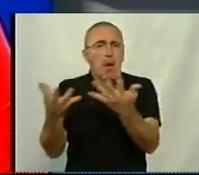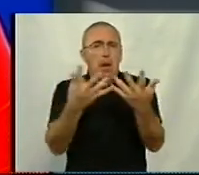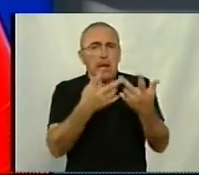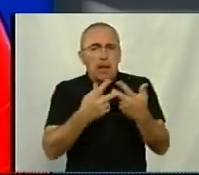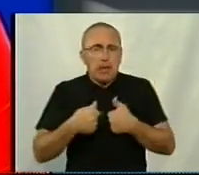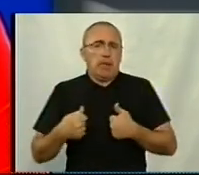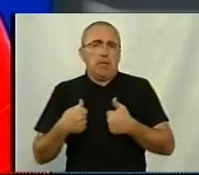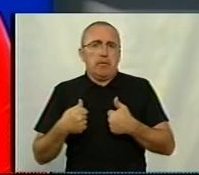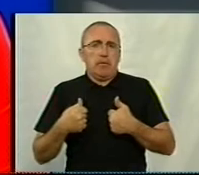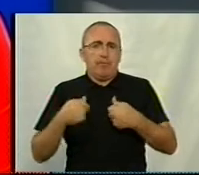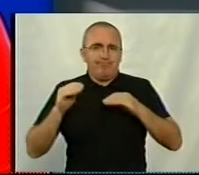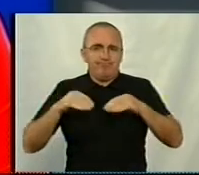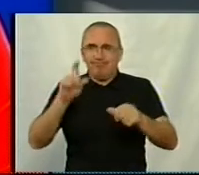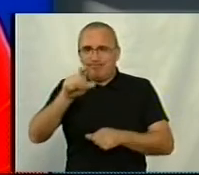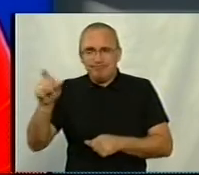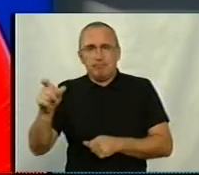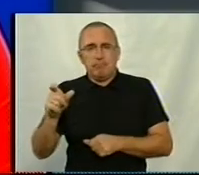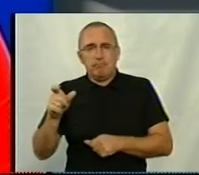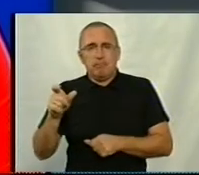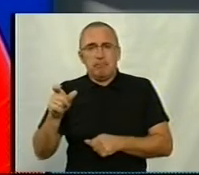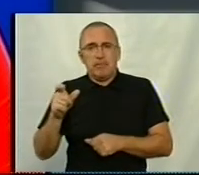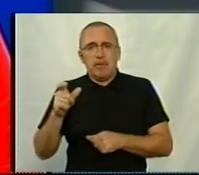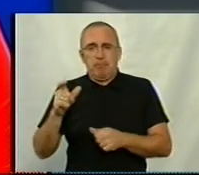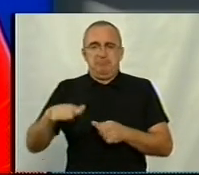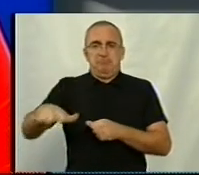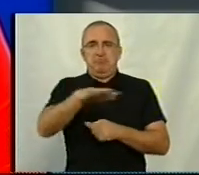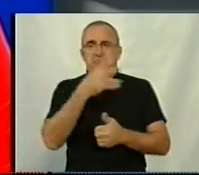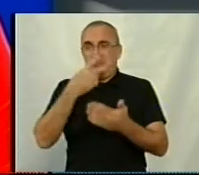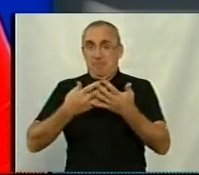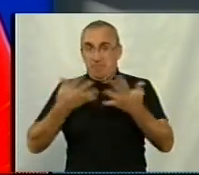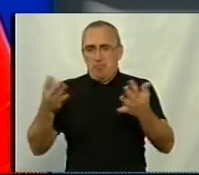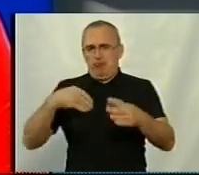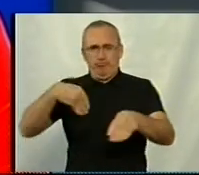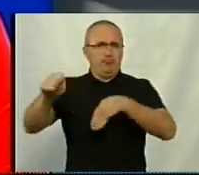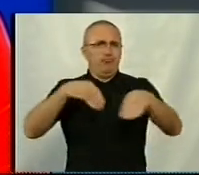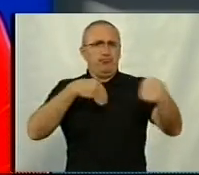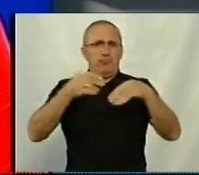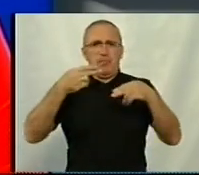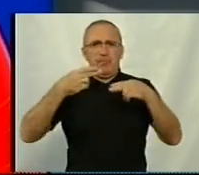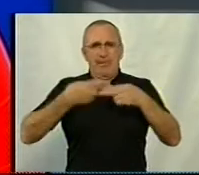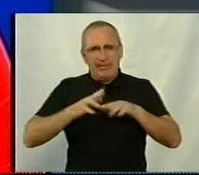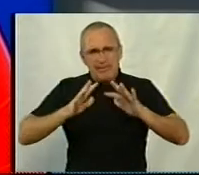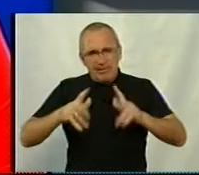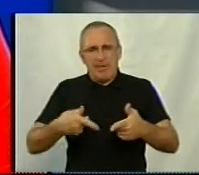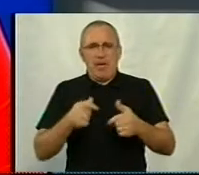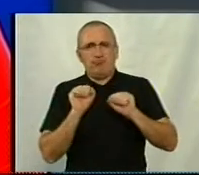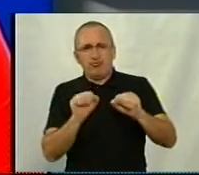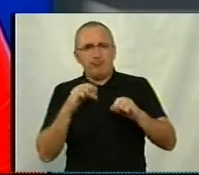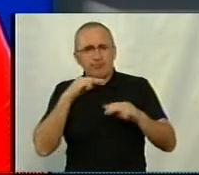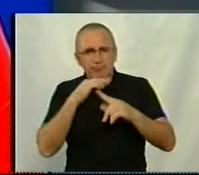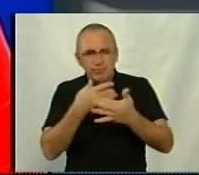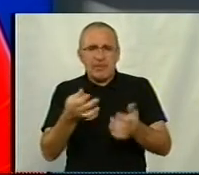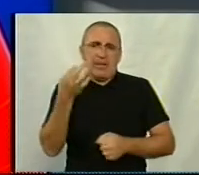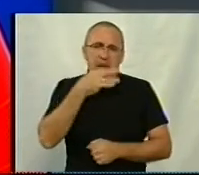аграріїв, які безпосередньо зі стенду. На стендах купують техніку, купують засоби захисту рослин,